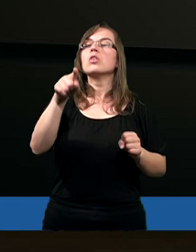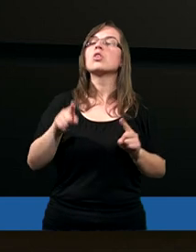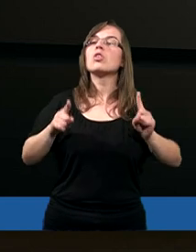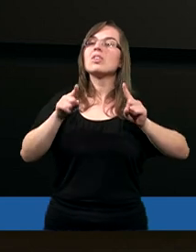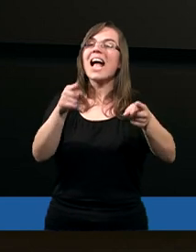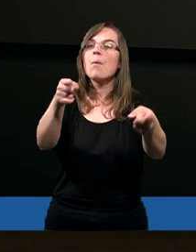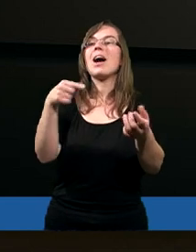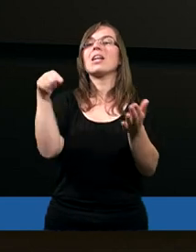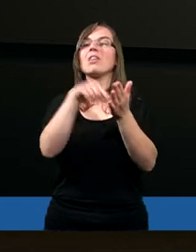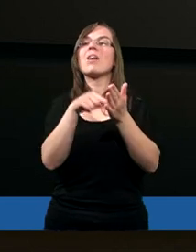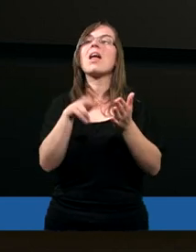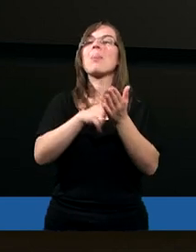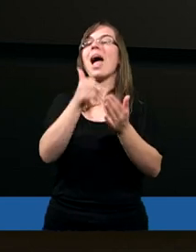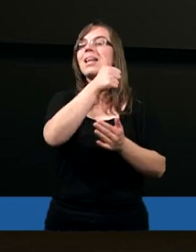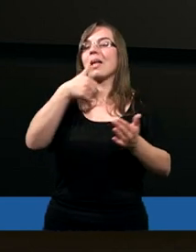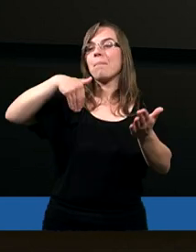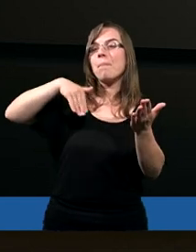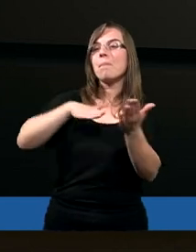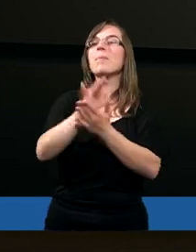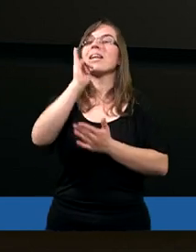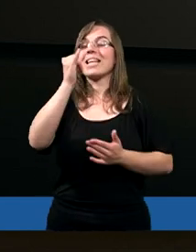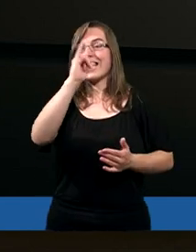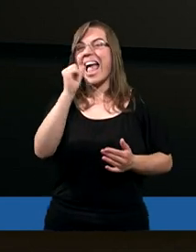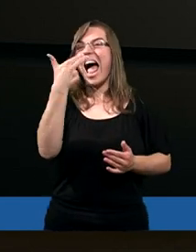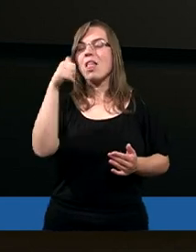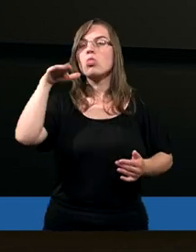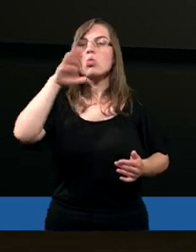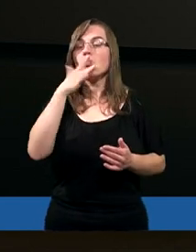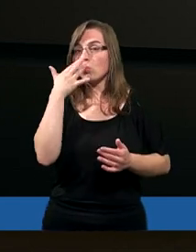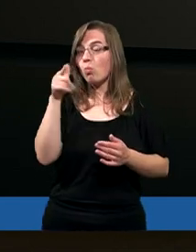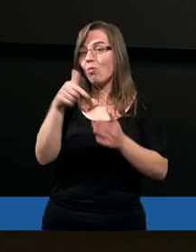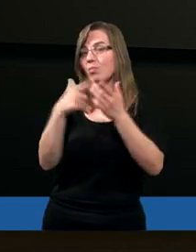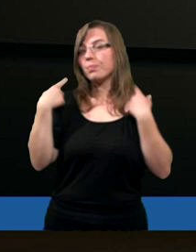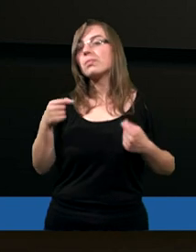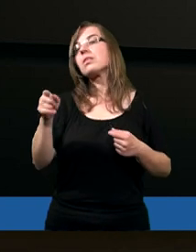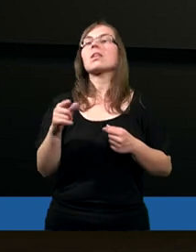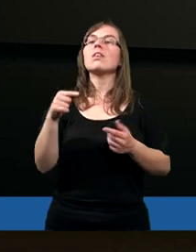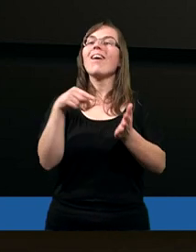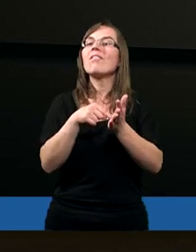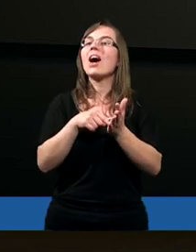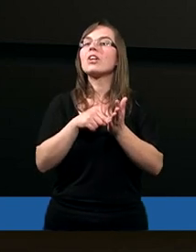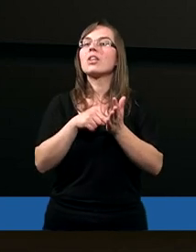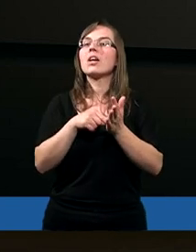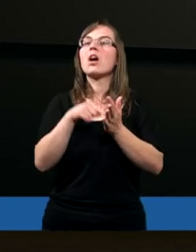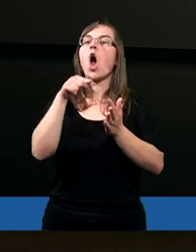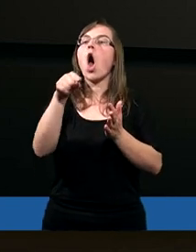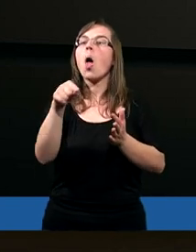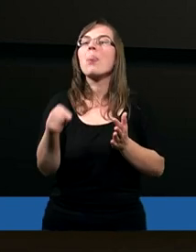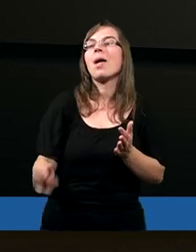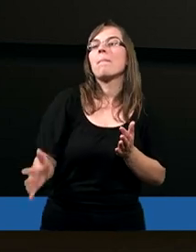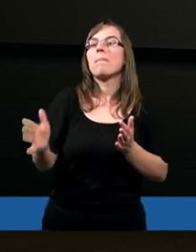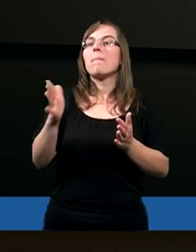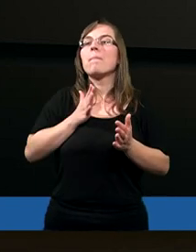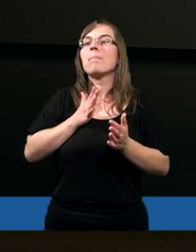że one, jak zresztą na samym początku, jak tutaj Janusz mówił, że właśnie one były